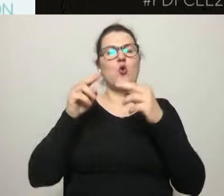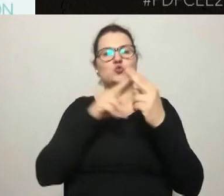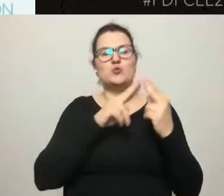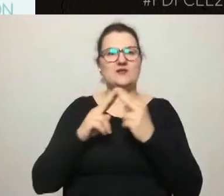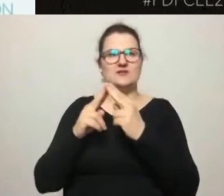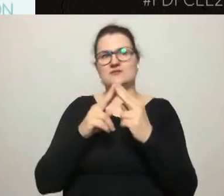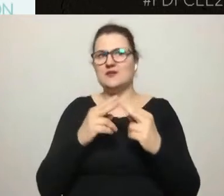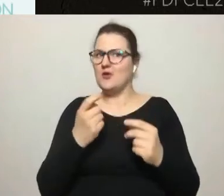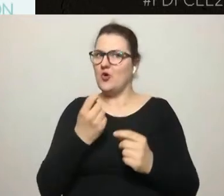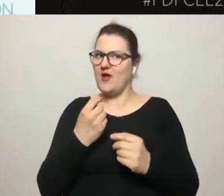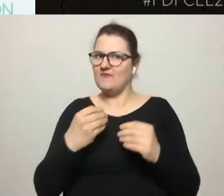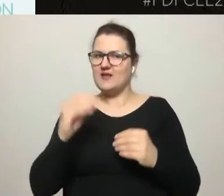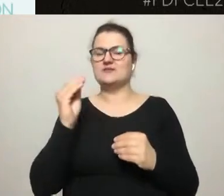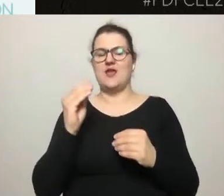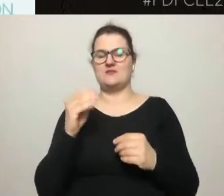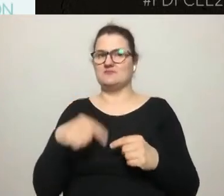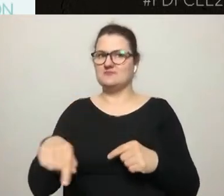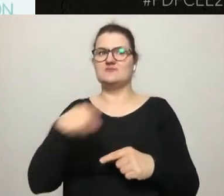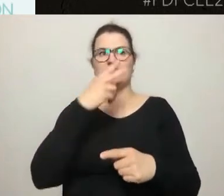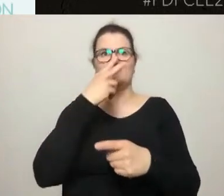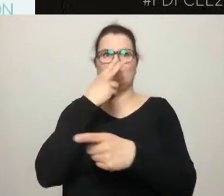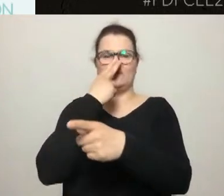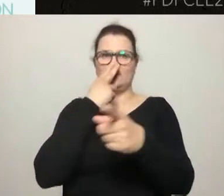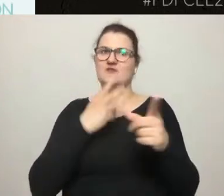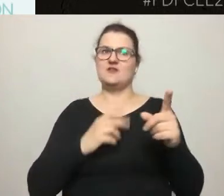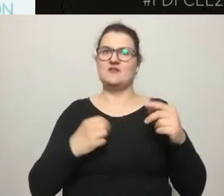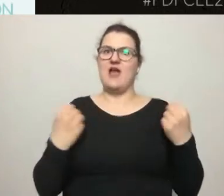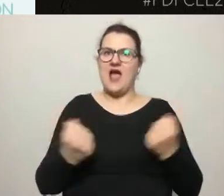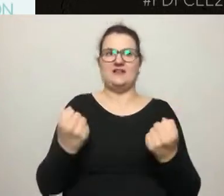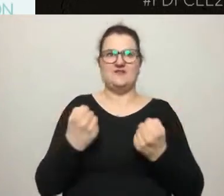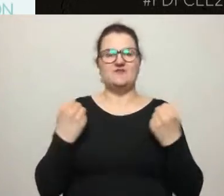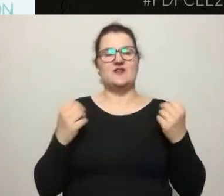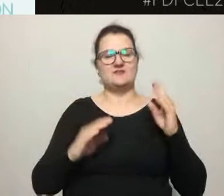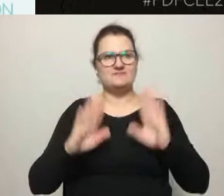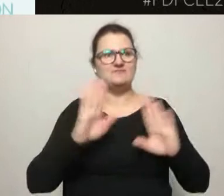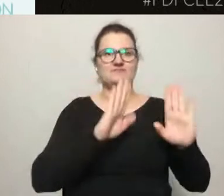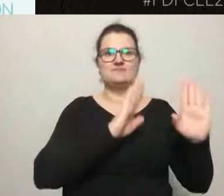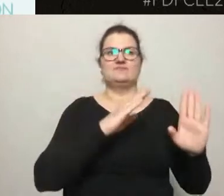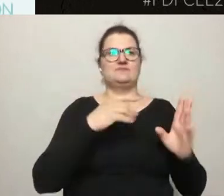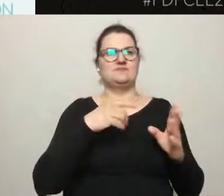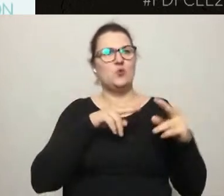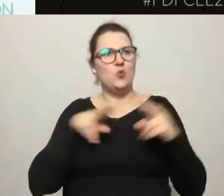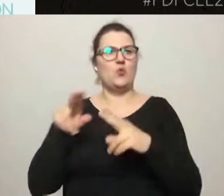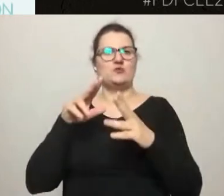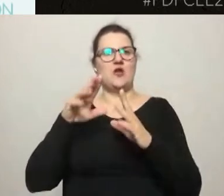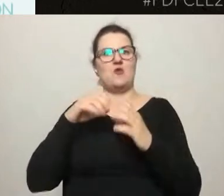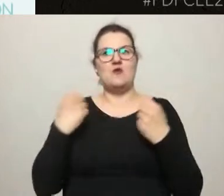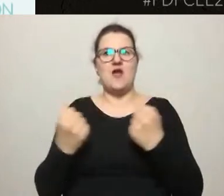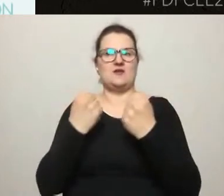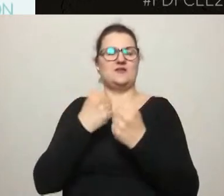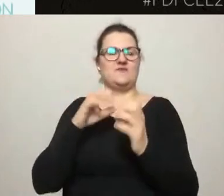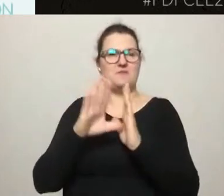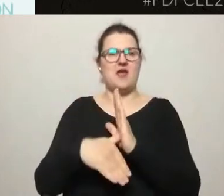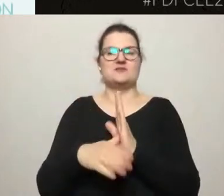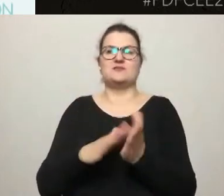które są bardzo aktywnie zaangażowane w sprawy miasta, radni, miejsca, aktywiści itd.